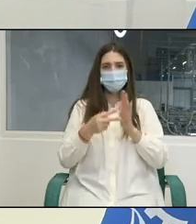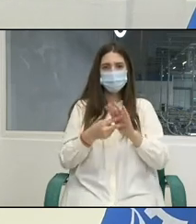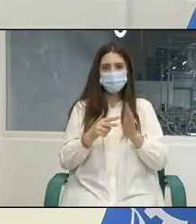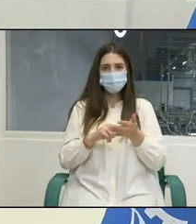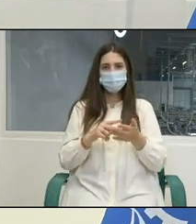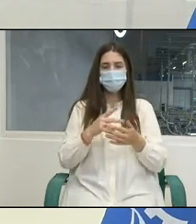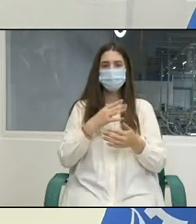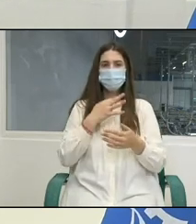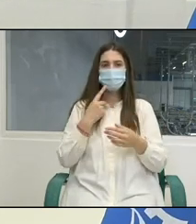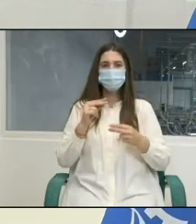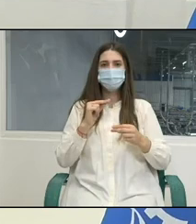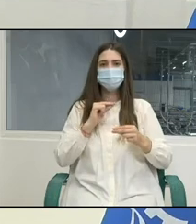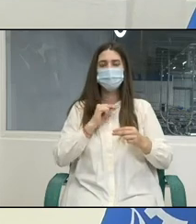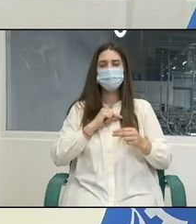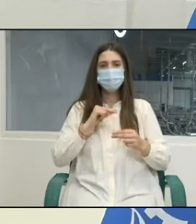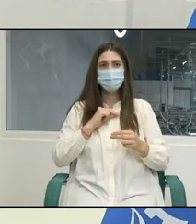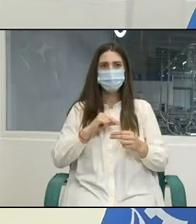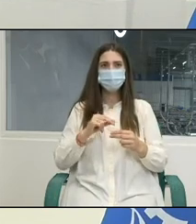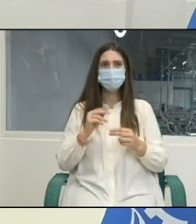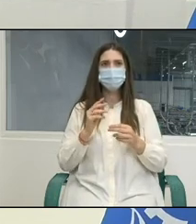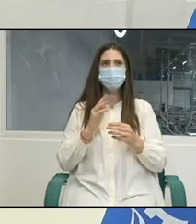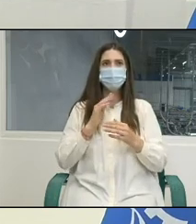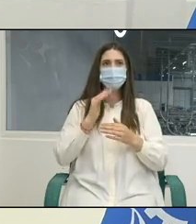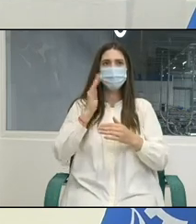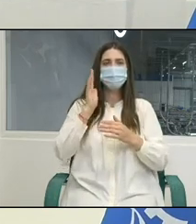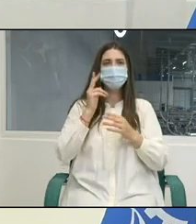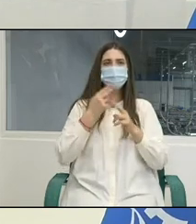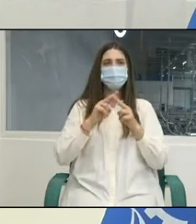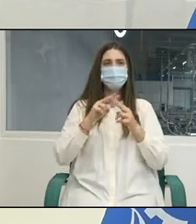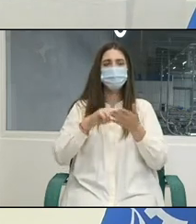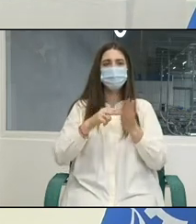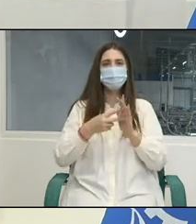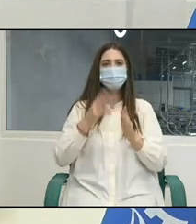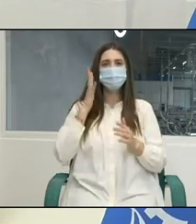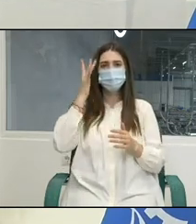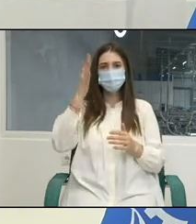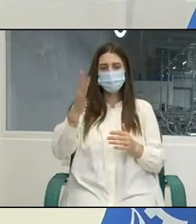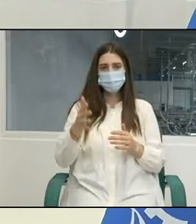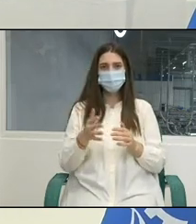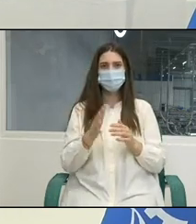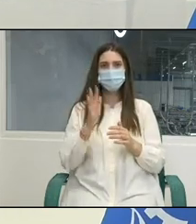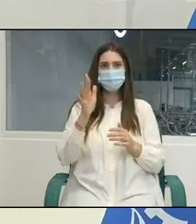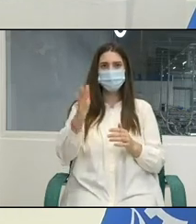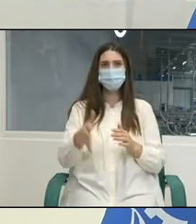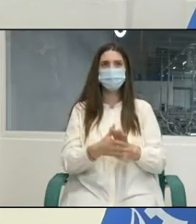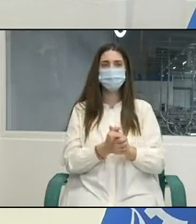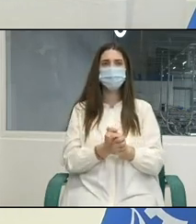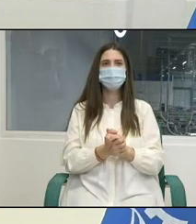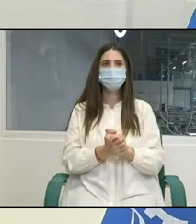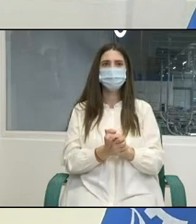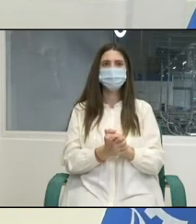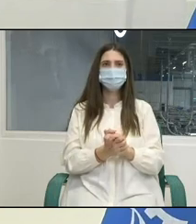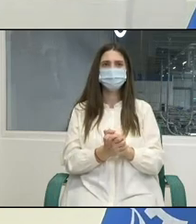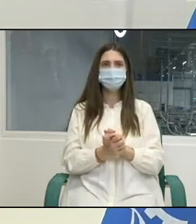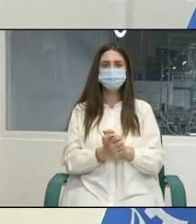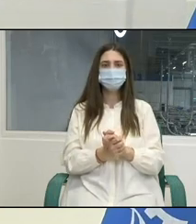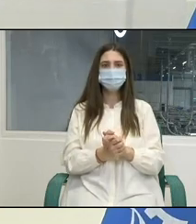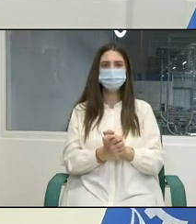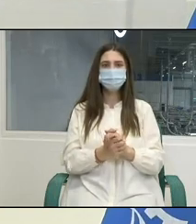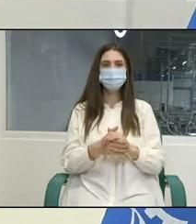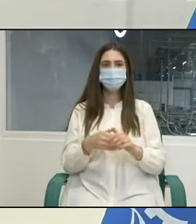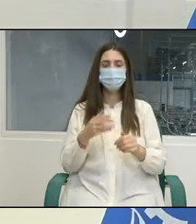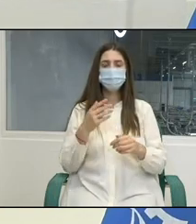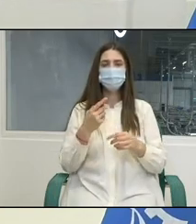activități și acțiuni de lorbe. Cred că același lucru pot spune și